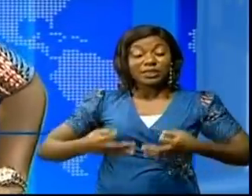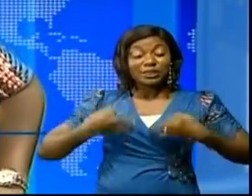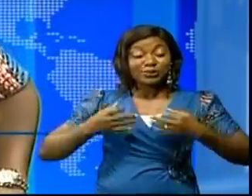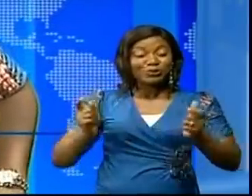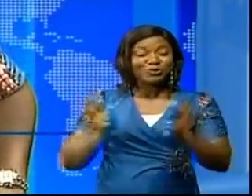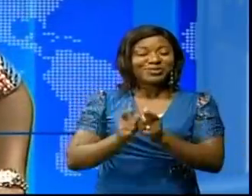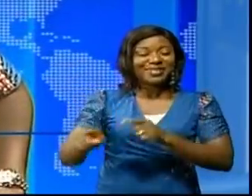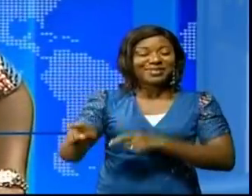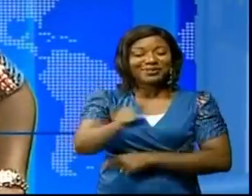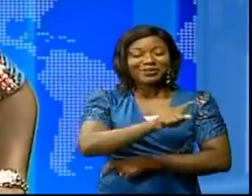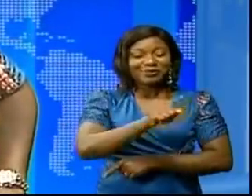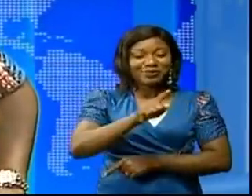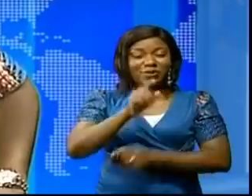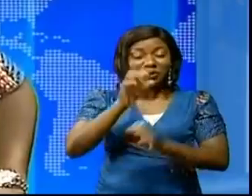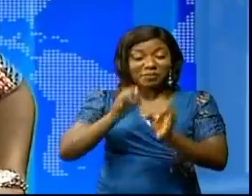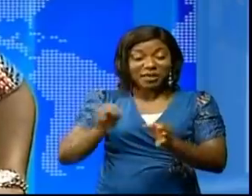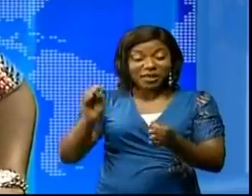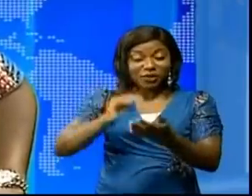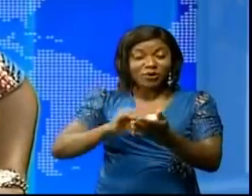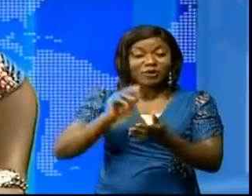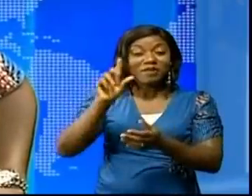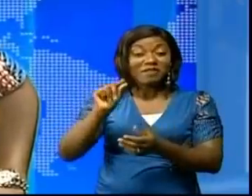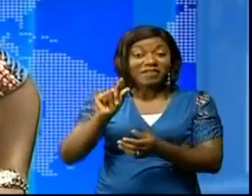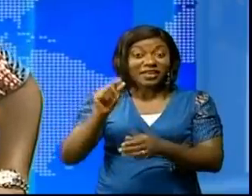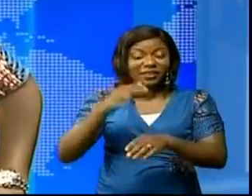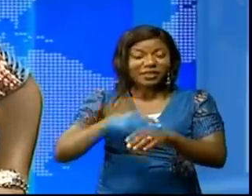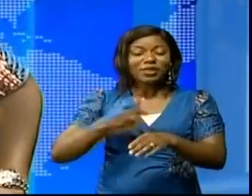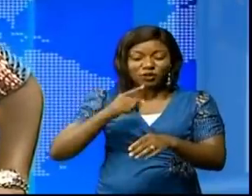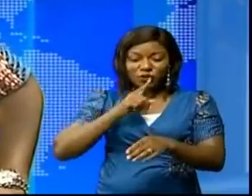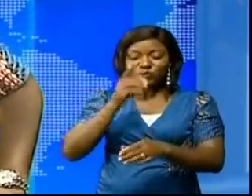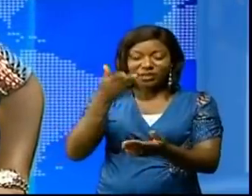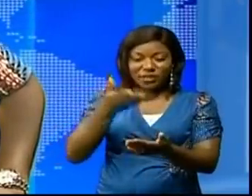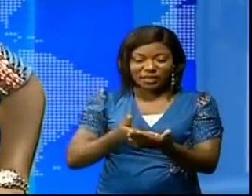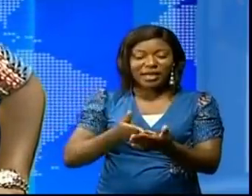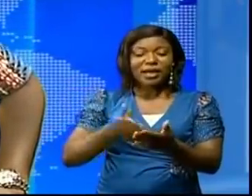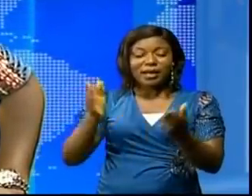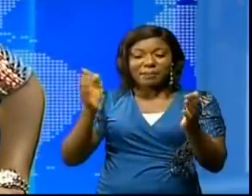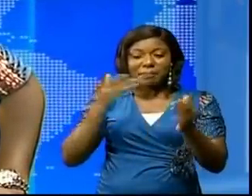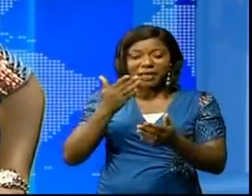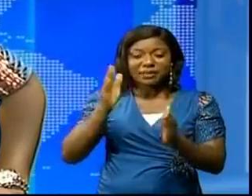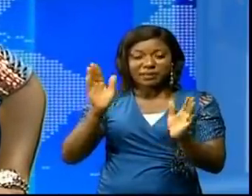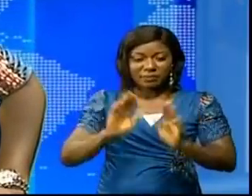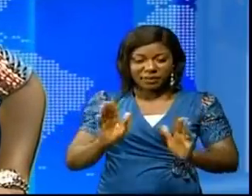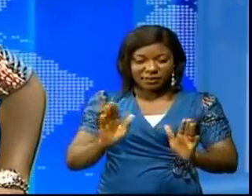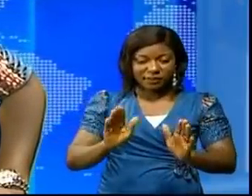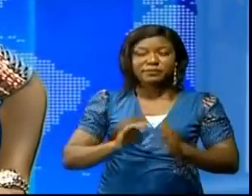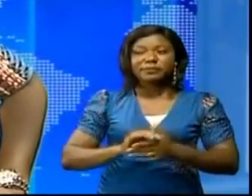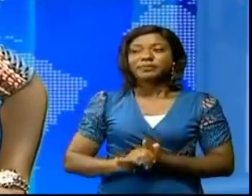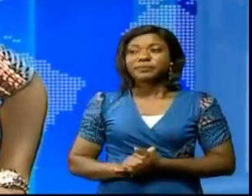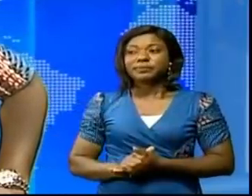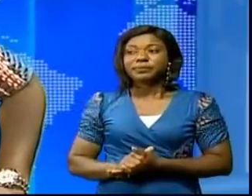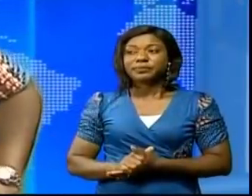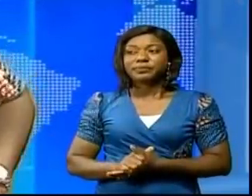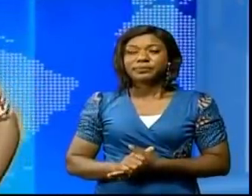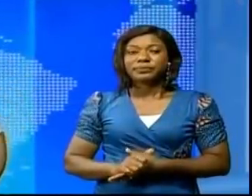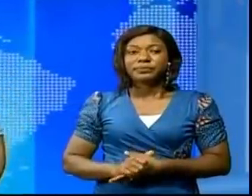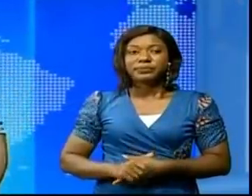de vous le présenter. Moi, je vous retrouve encore une fois demain si Dieu le veut. Sous-titrage